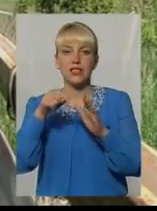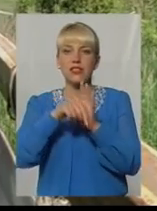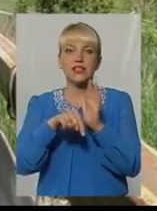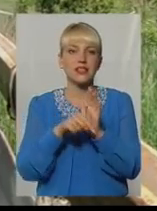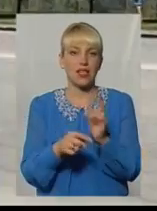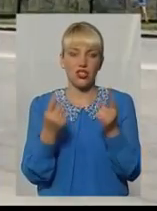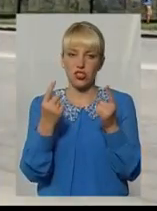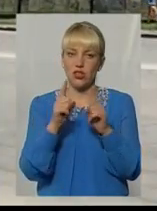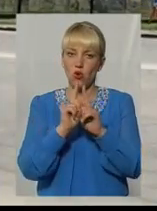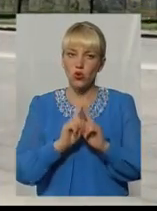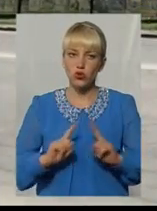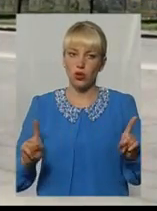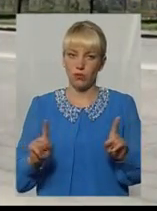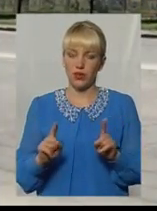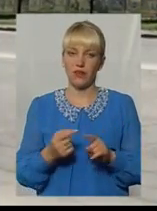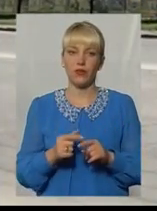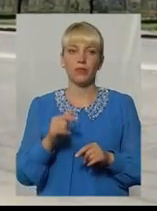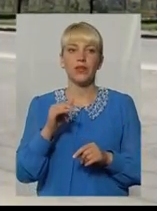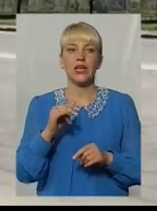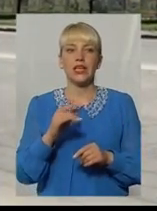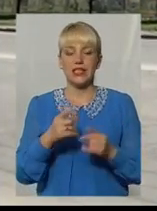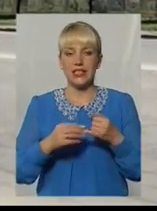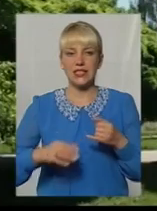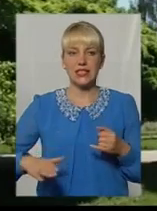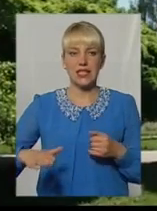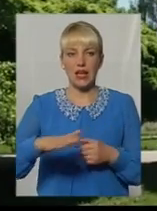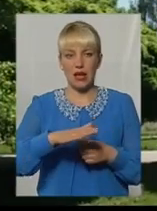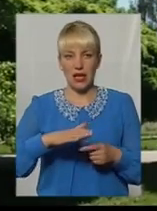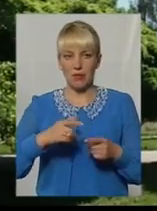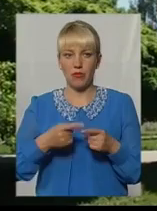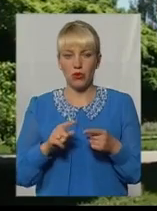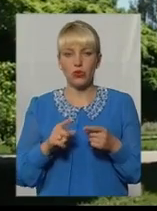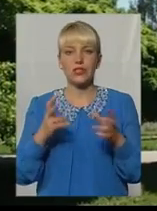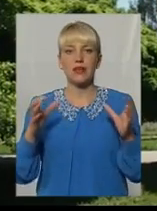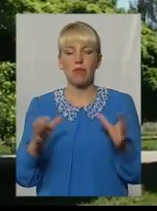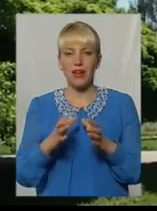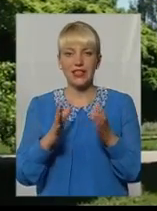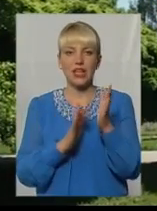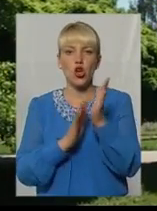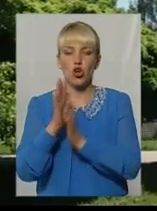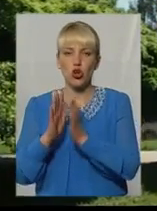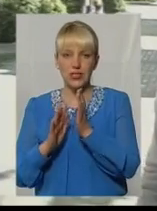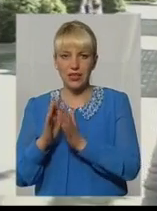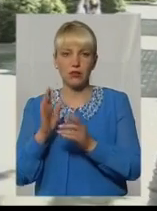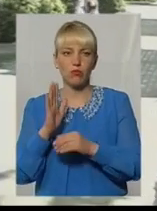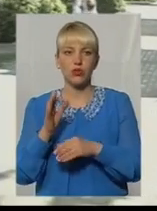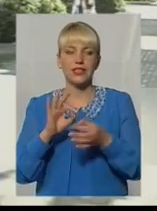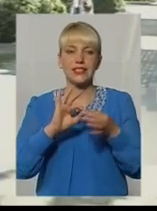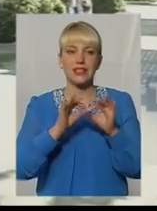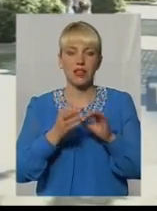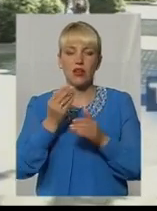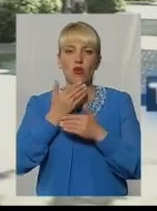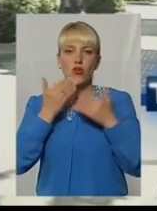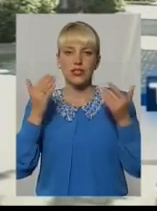на фоні систематичної зміни цільового призначення ділянок під житлову забудову зберегти рослинність буде складно. На останній